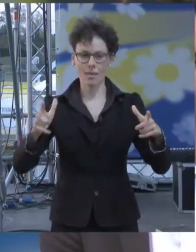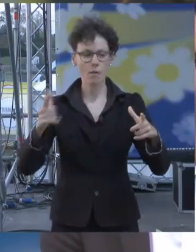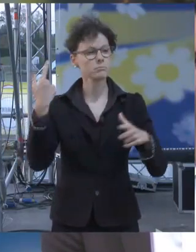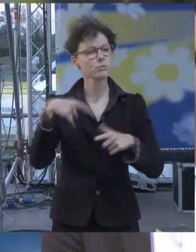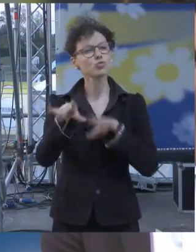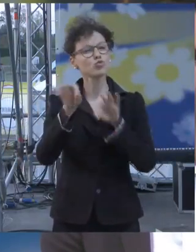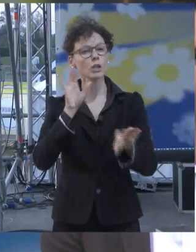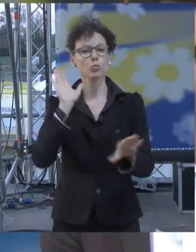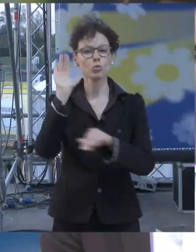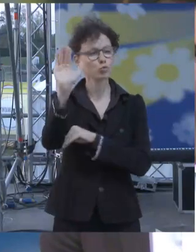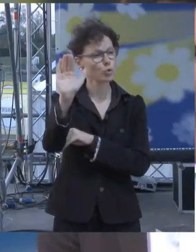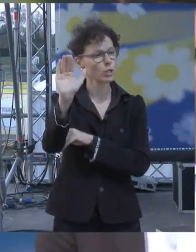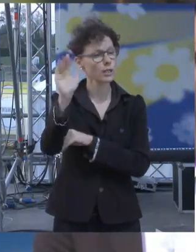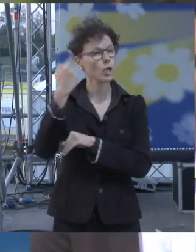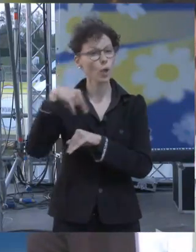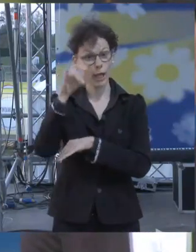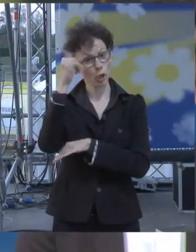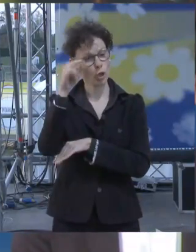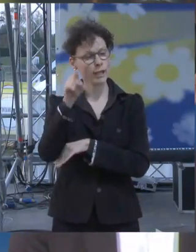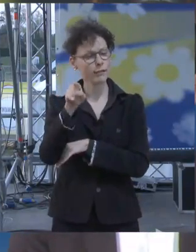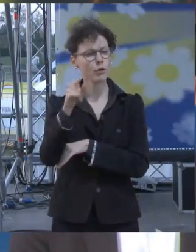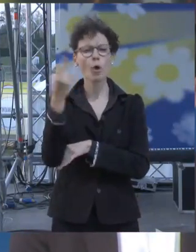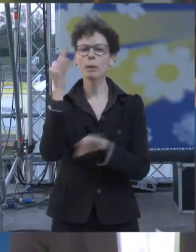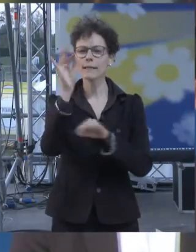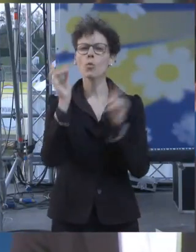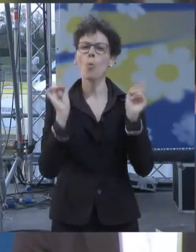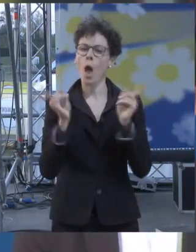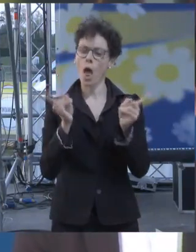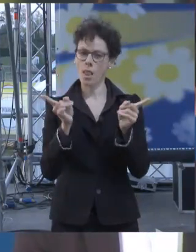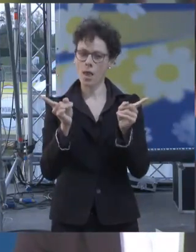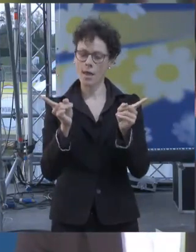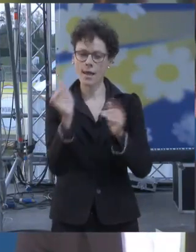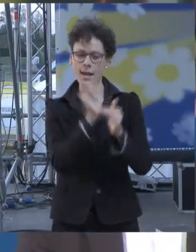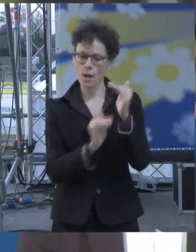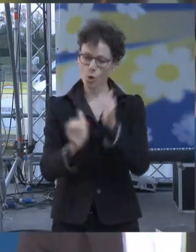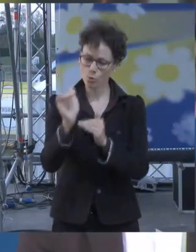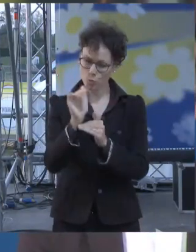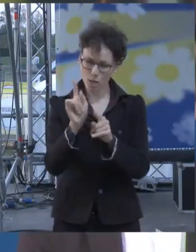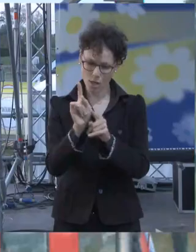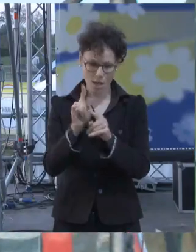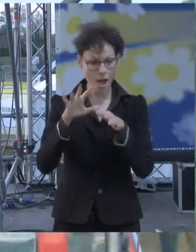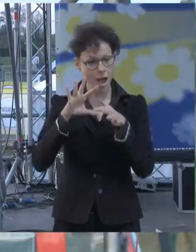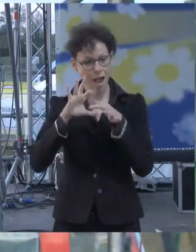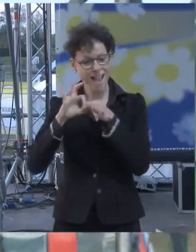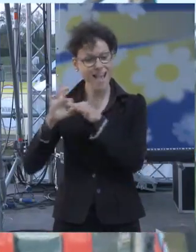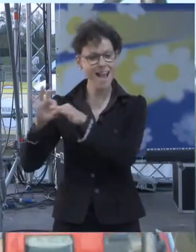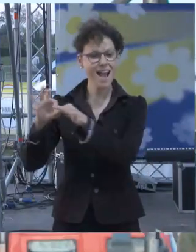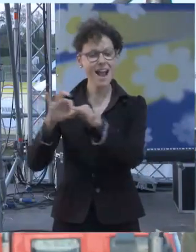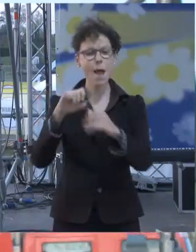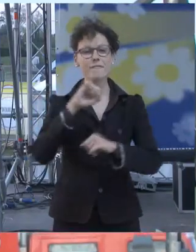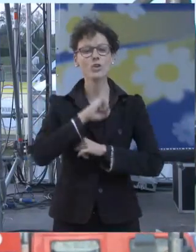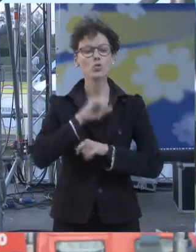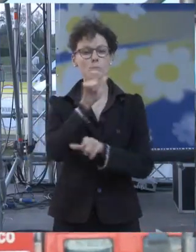noi abbiamo a Torino un grande obiettivo ricostruire un legame di fiducia tra le persone e nella propria